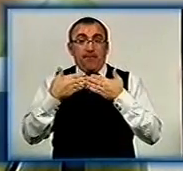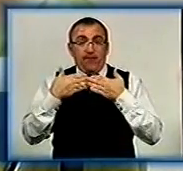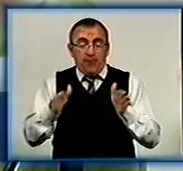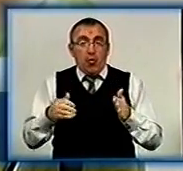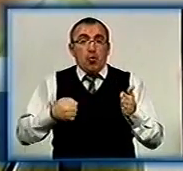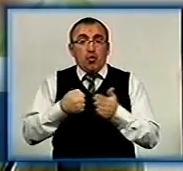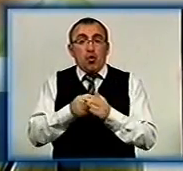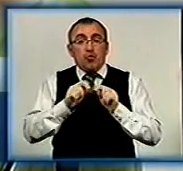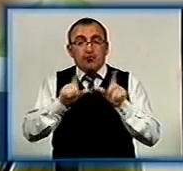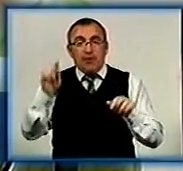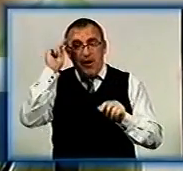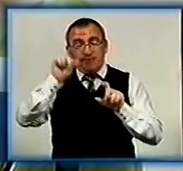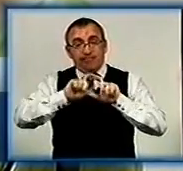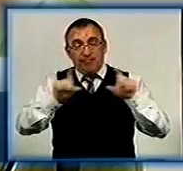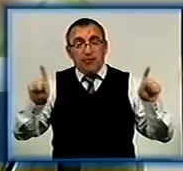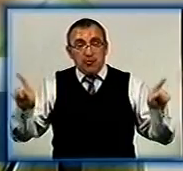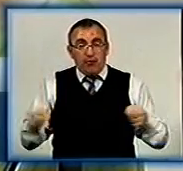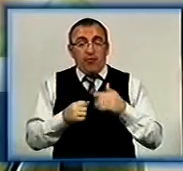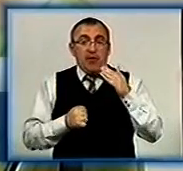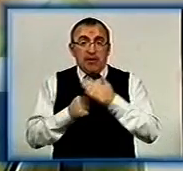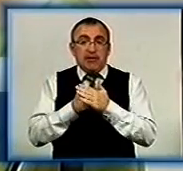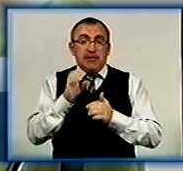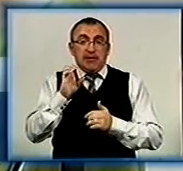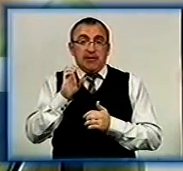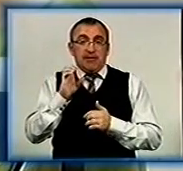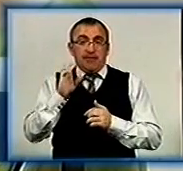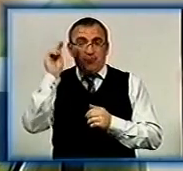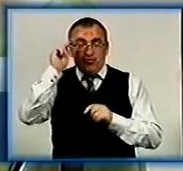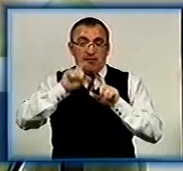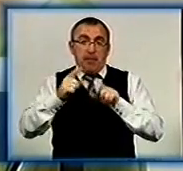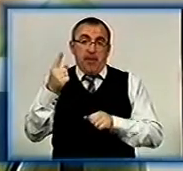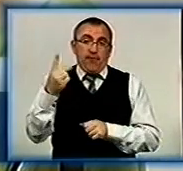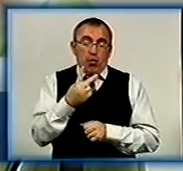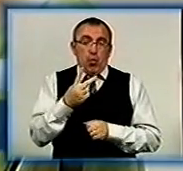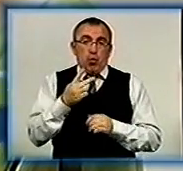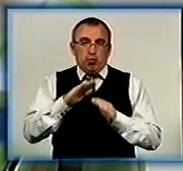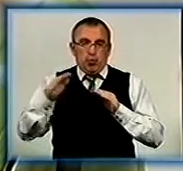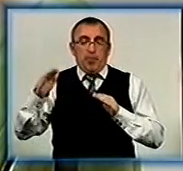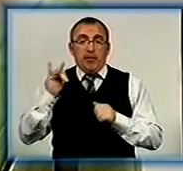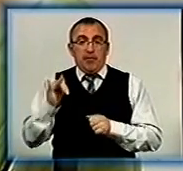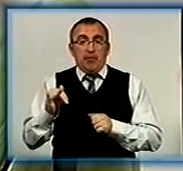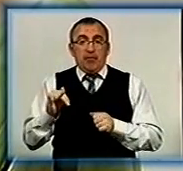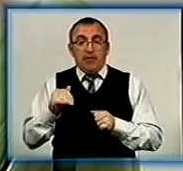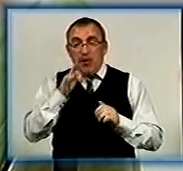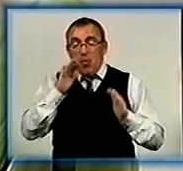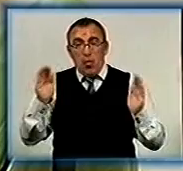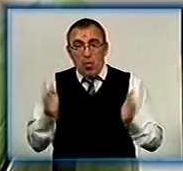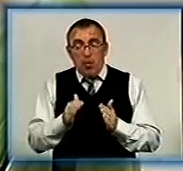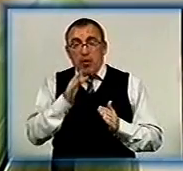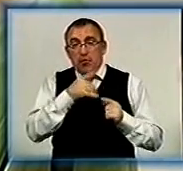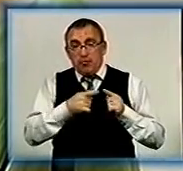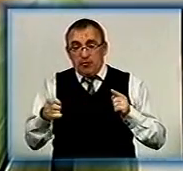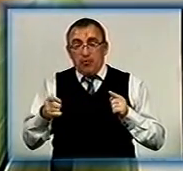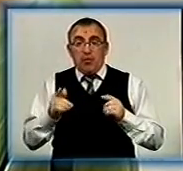дошкільного навчального закладу, який створений на базі Сасівської зальності школи перших і третіх ступенів. Тобто за досить короткий термін часу